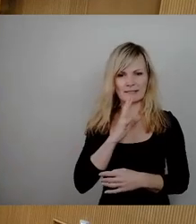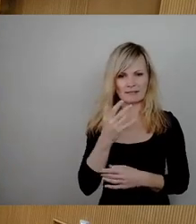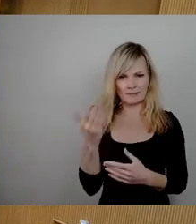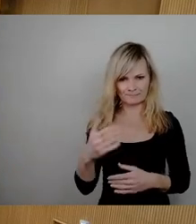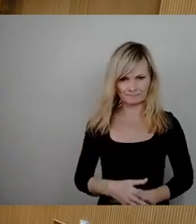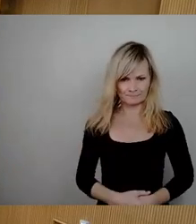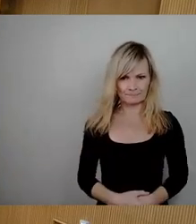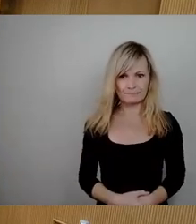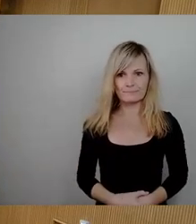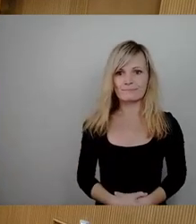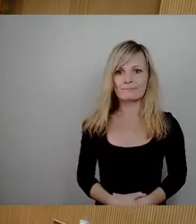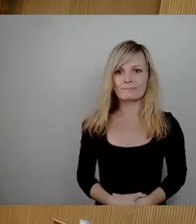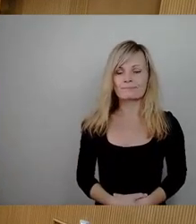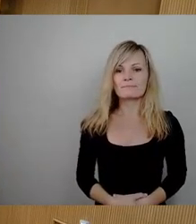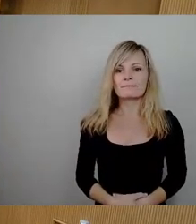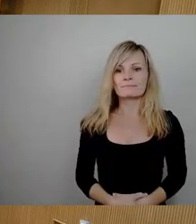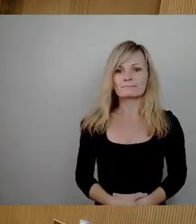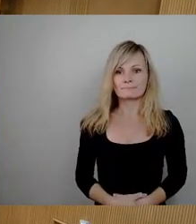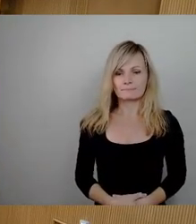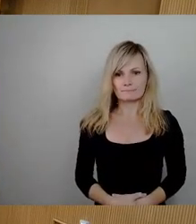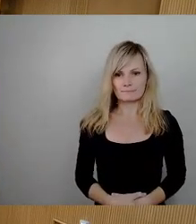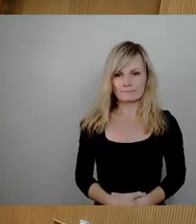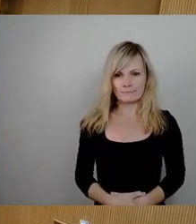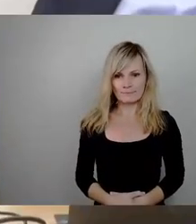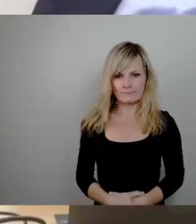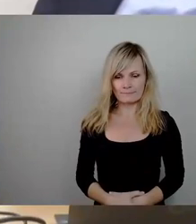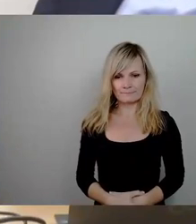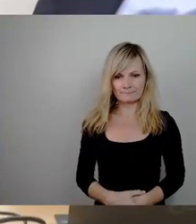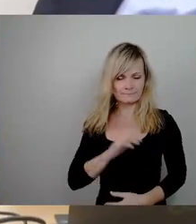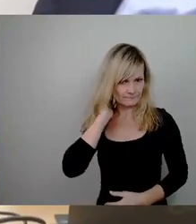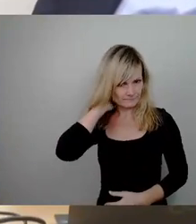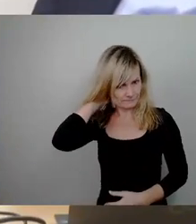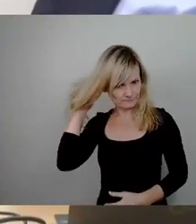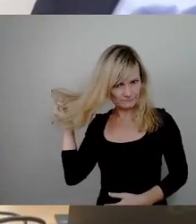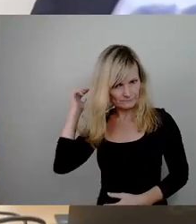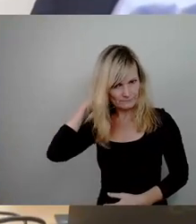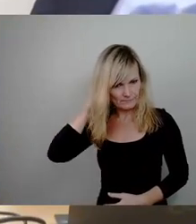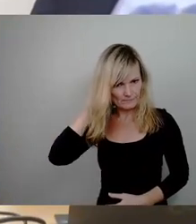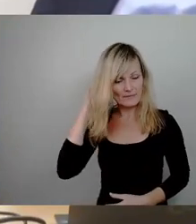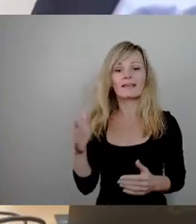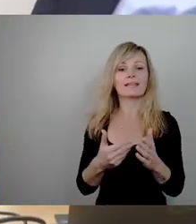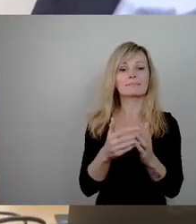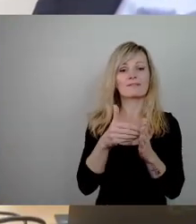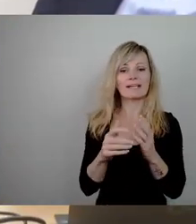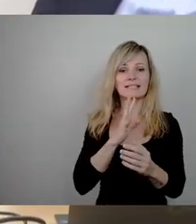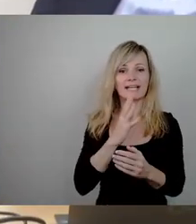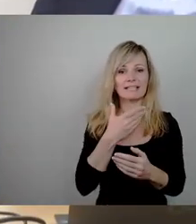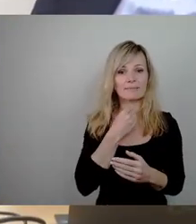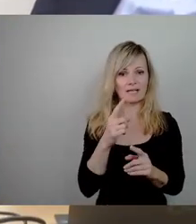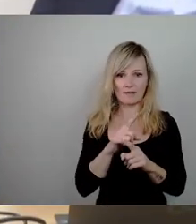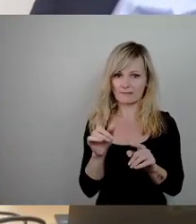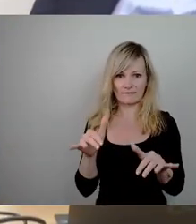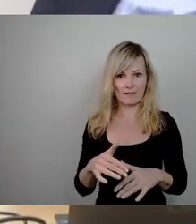zurück. Sieht auch zurück. Gibt es weiteren Redebedarf? Ist nicht der Fall. Schlusswort?